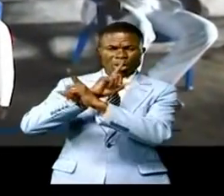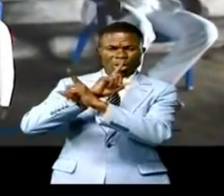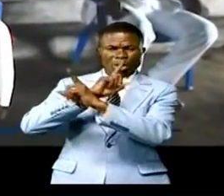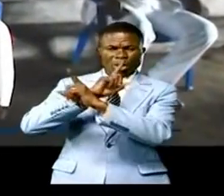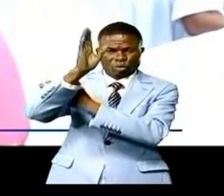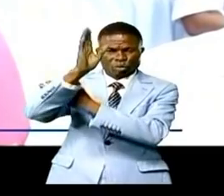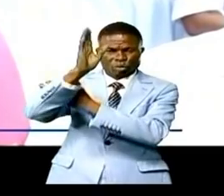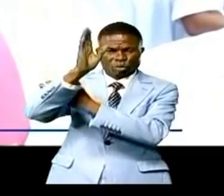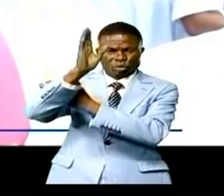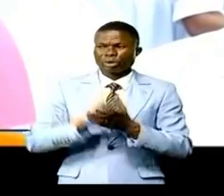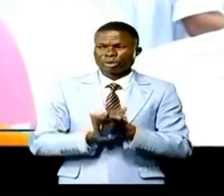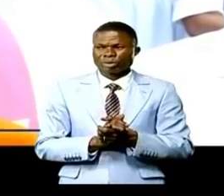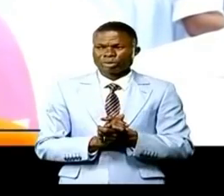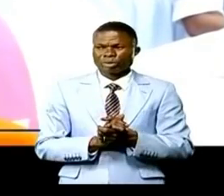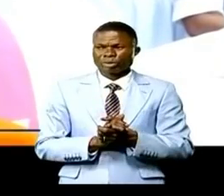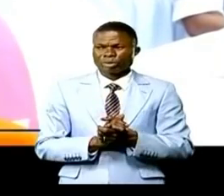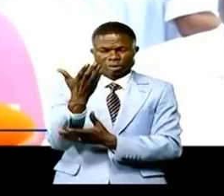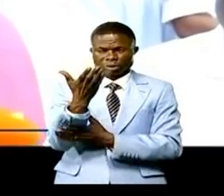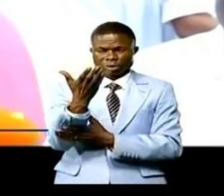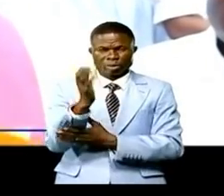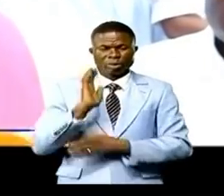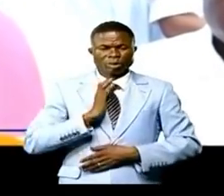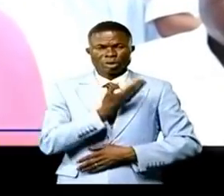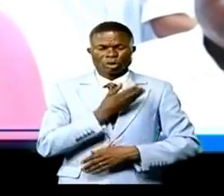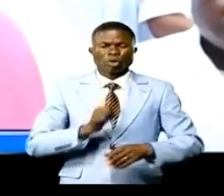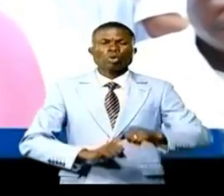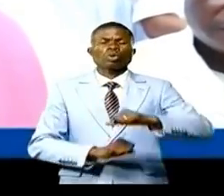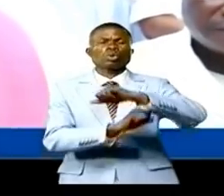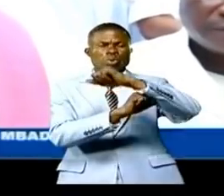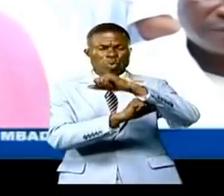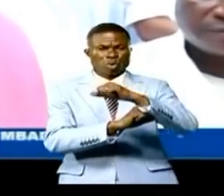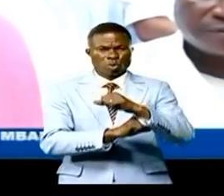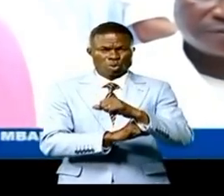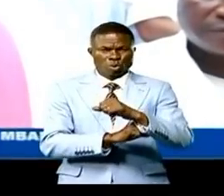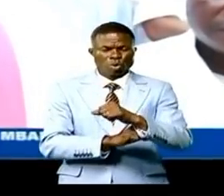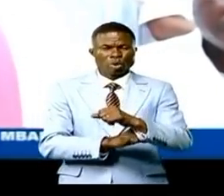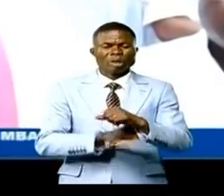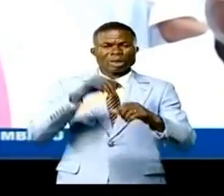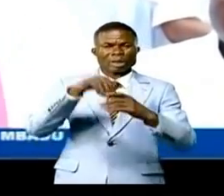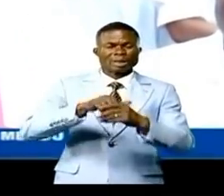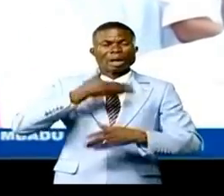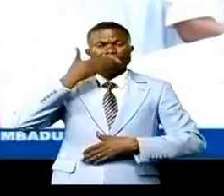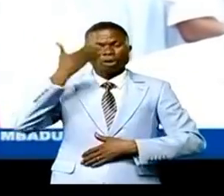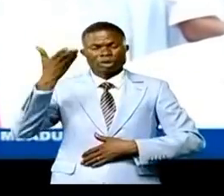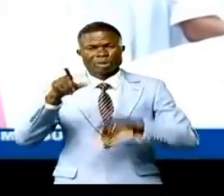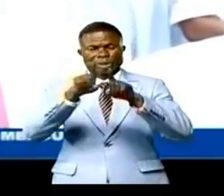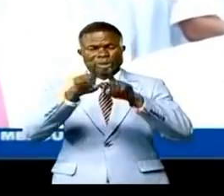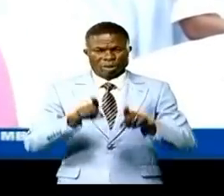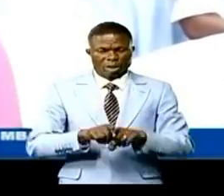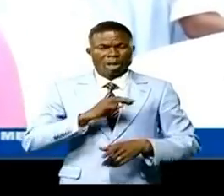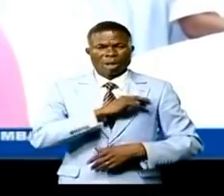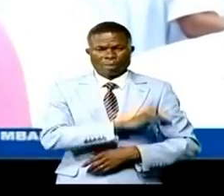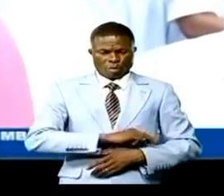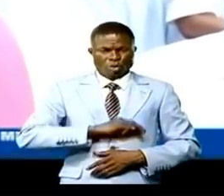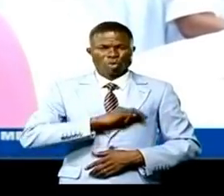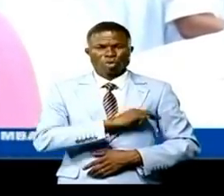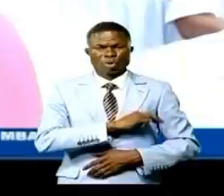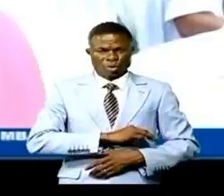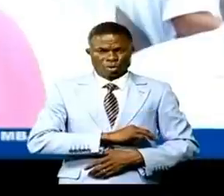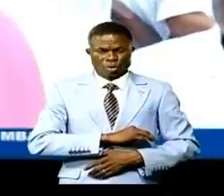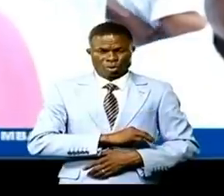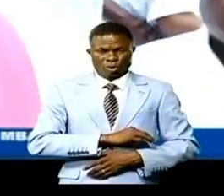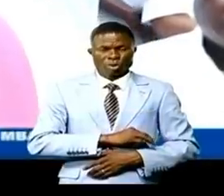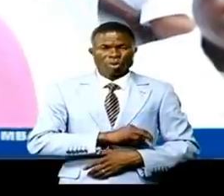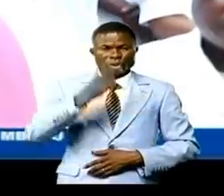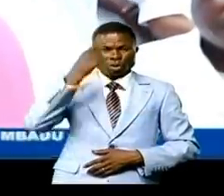Nous réitérons notre soutien tant spirituel que moral au premier